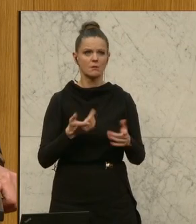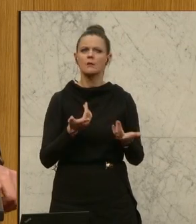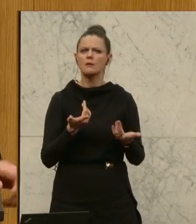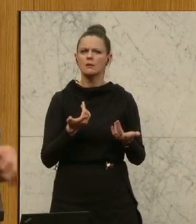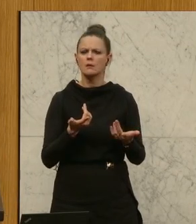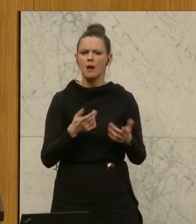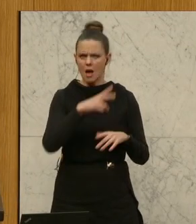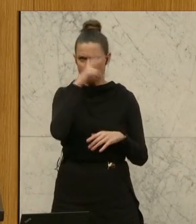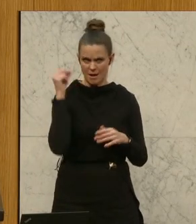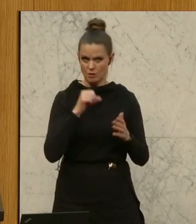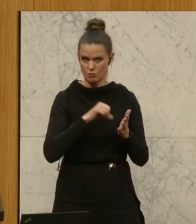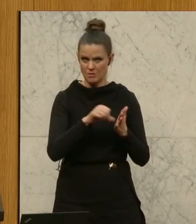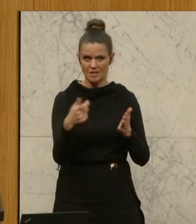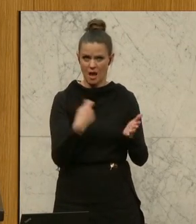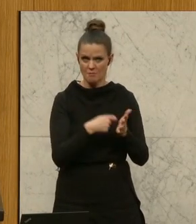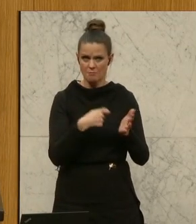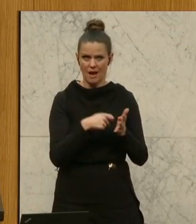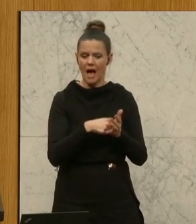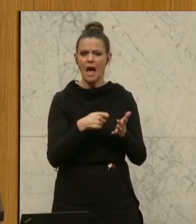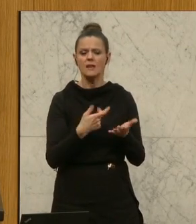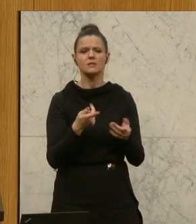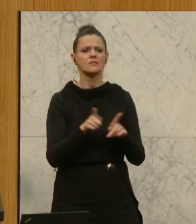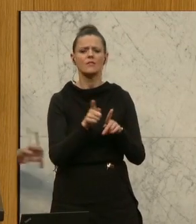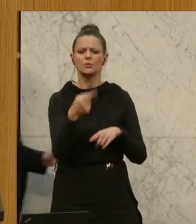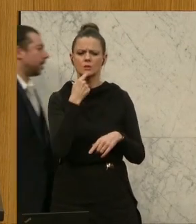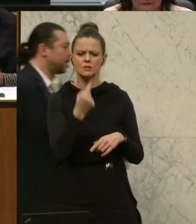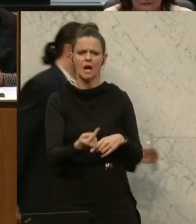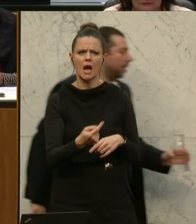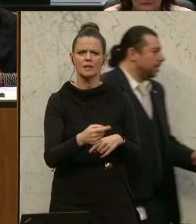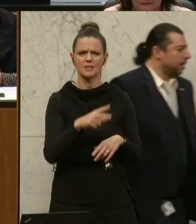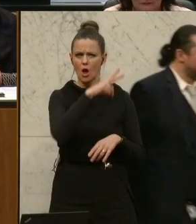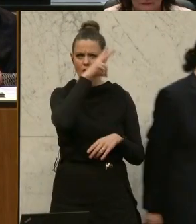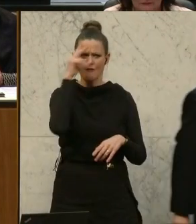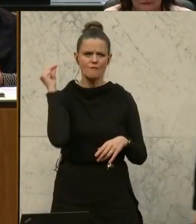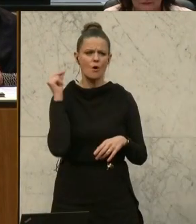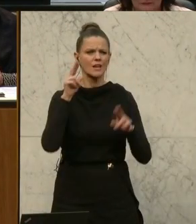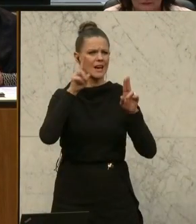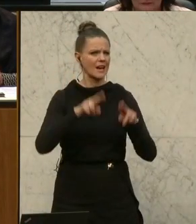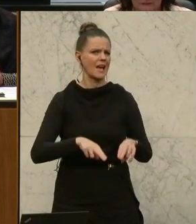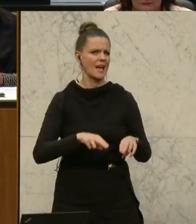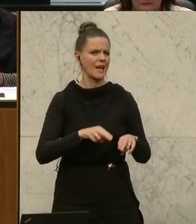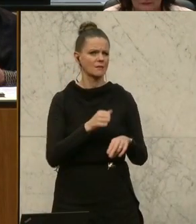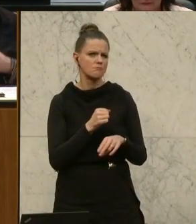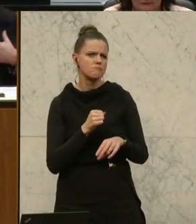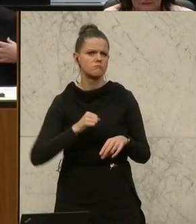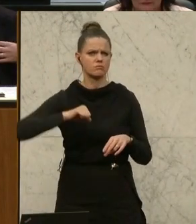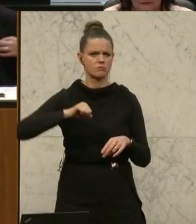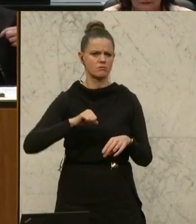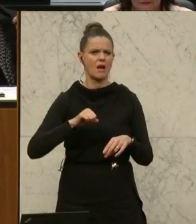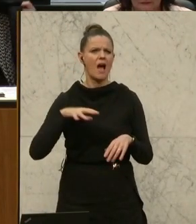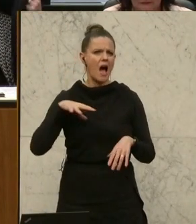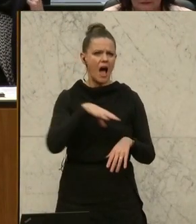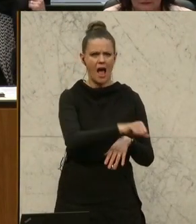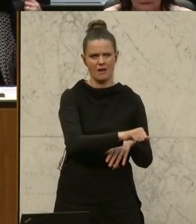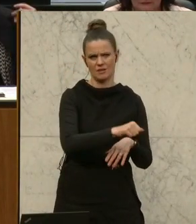den Preis, wie sie es immer behaupten, für einen völkerrechtswidrigen Angriffskrieg, Russland begonnen hat. Das ist